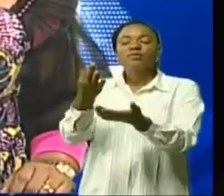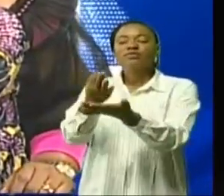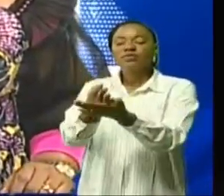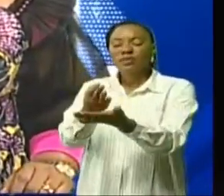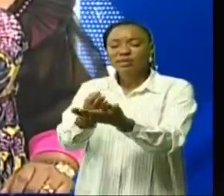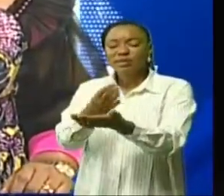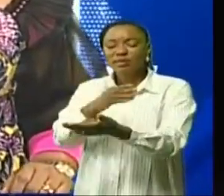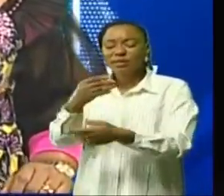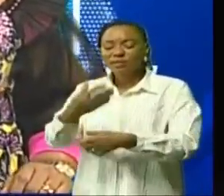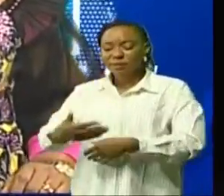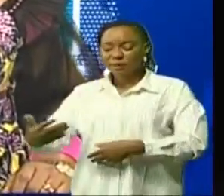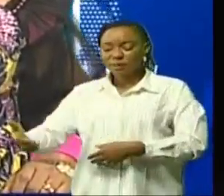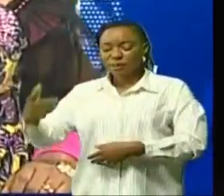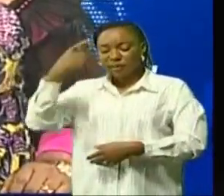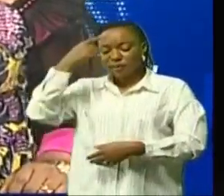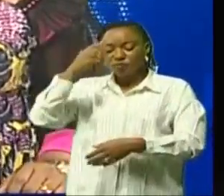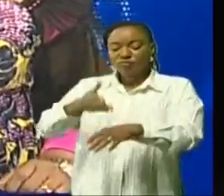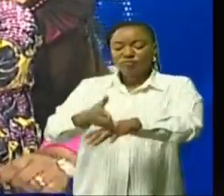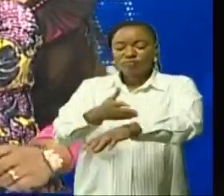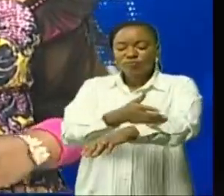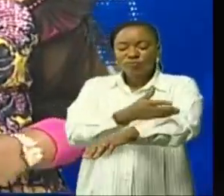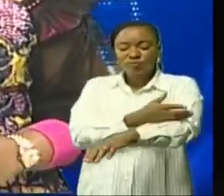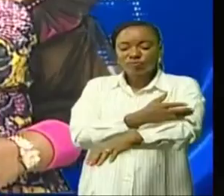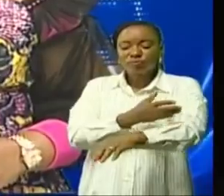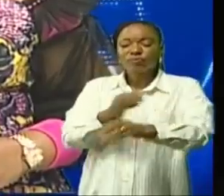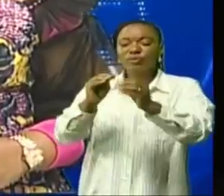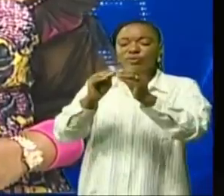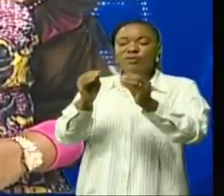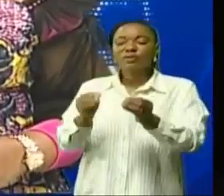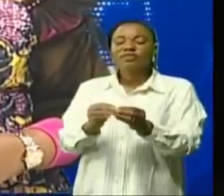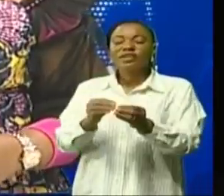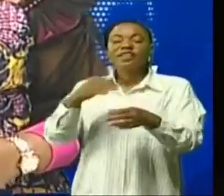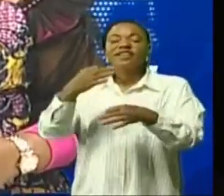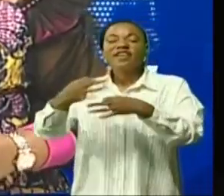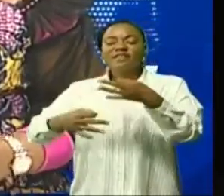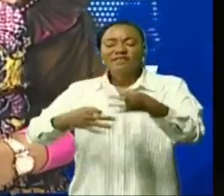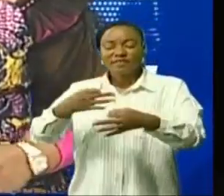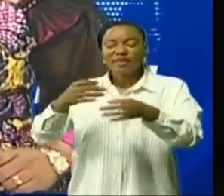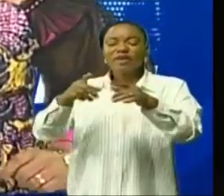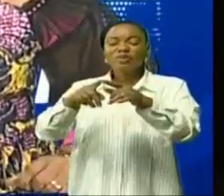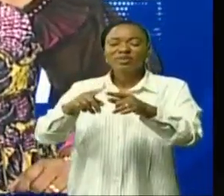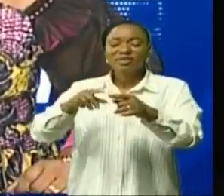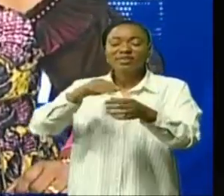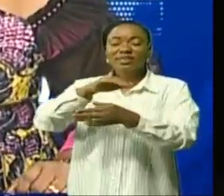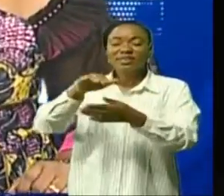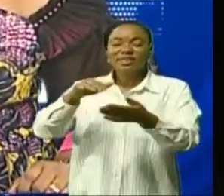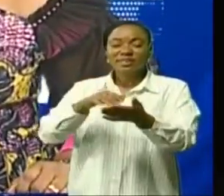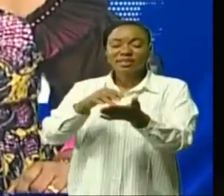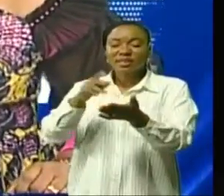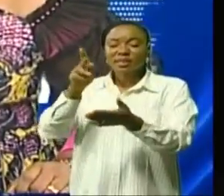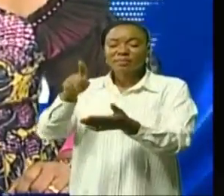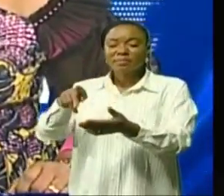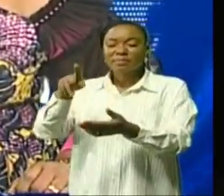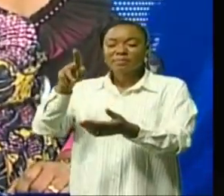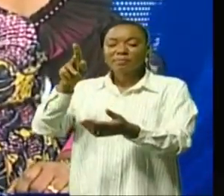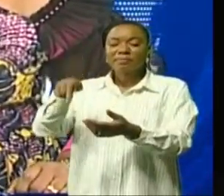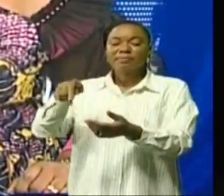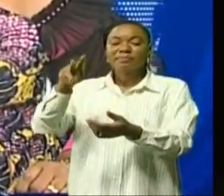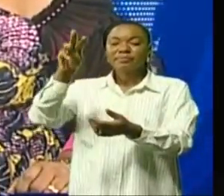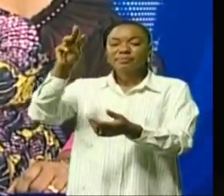faire accroître leur chiffre d'affaires un centre des PME va voir le jour grâce au partenariat